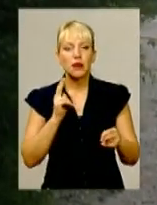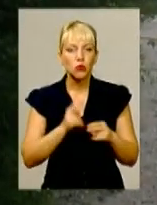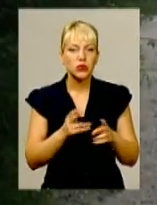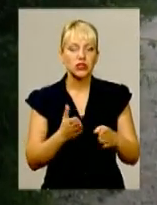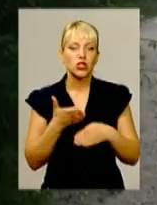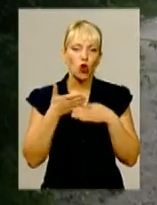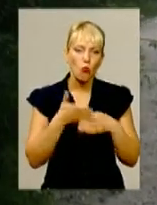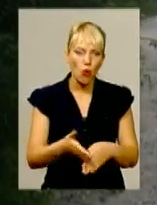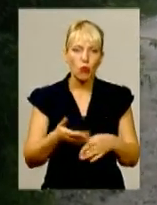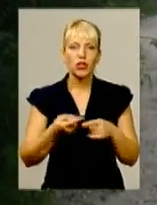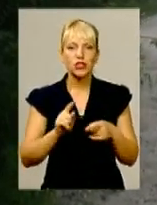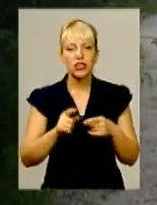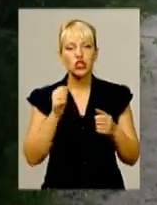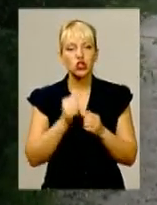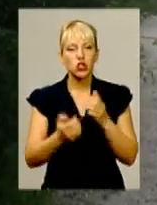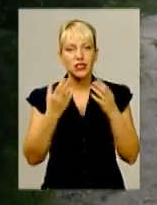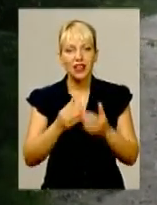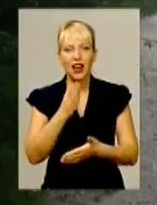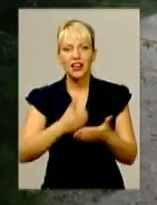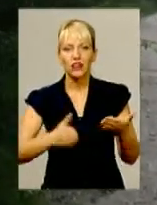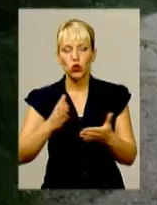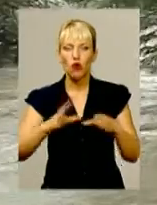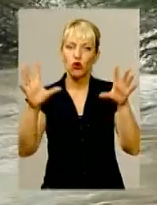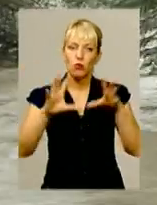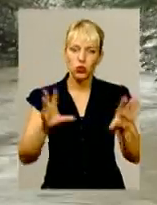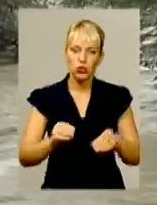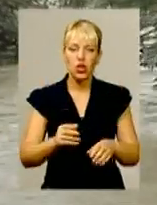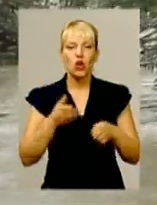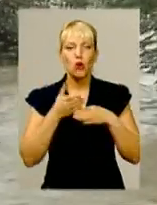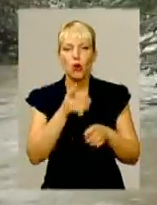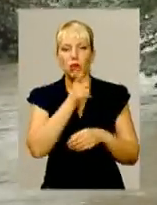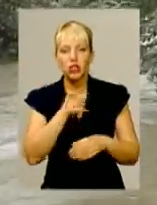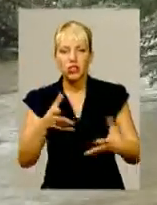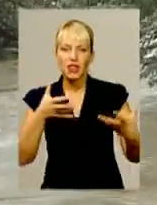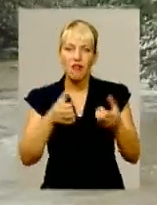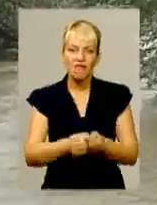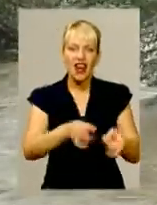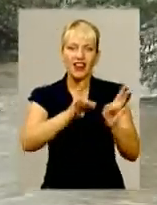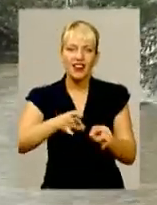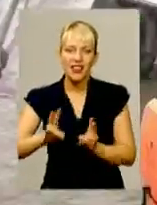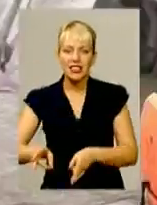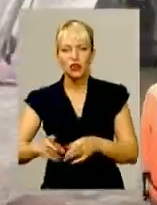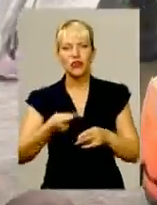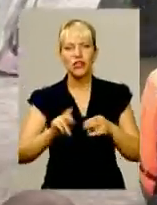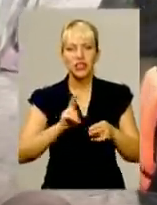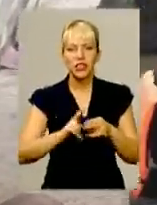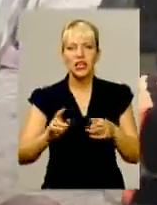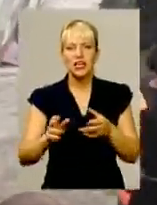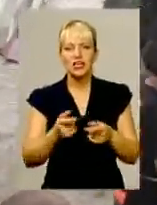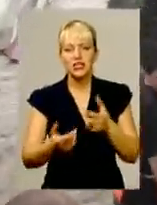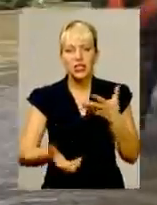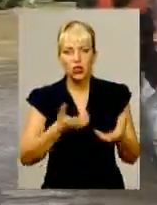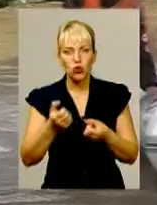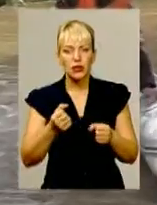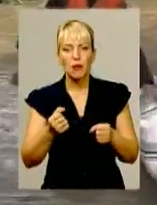рятувальників. Чи не щодня їм доводиться ліквідовувати пожежі, допомагати під час аварії, катастроф, знешкоджувати боєприпаси, часто ризикуючи